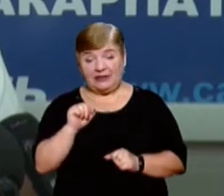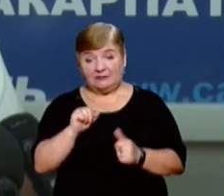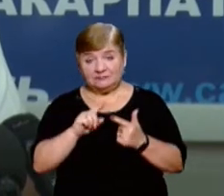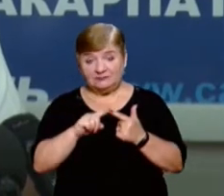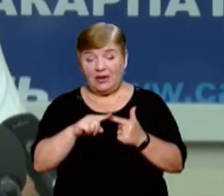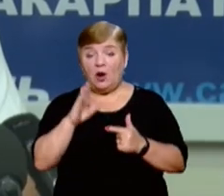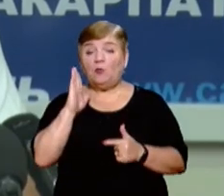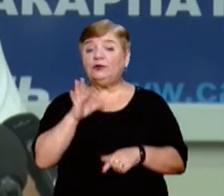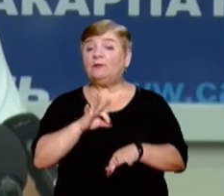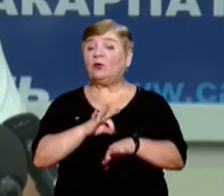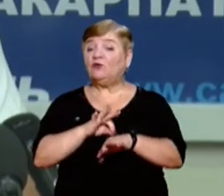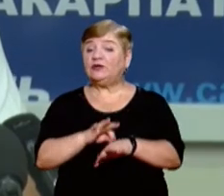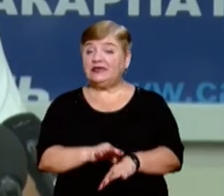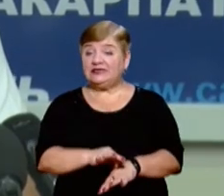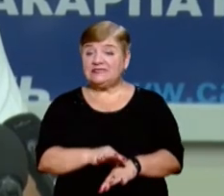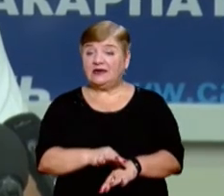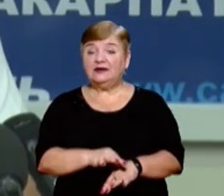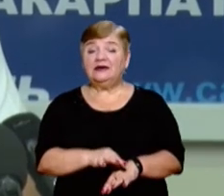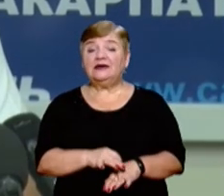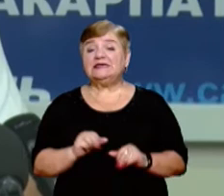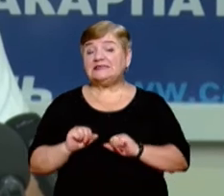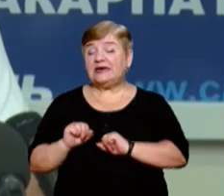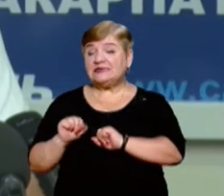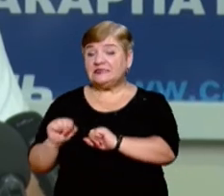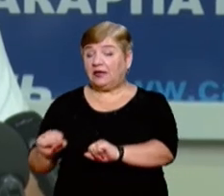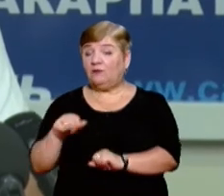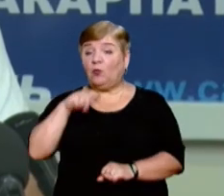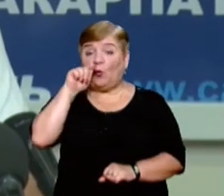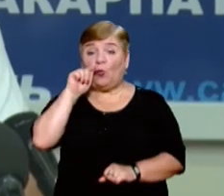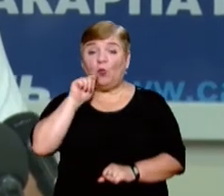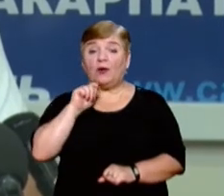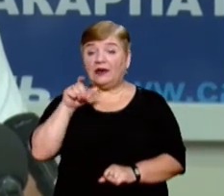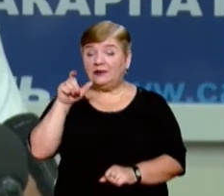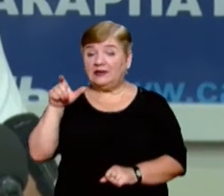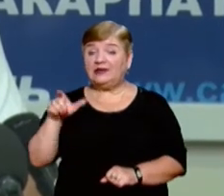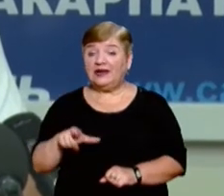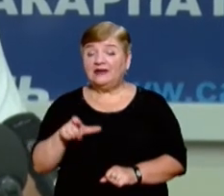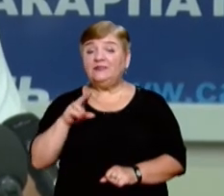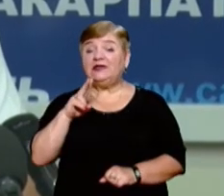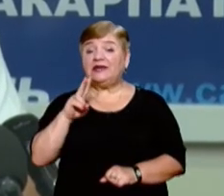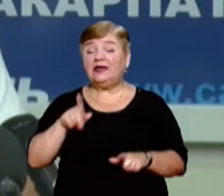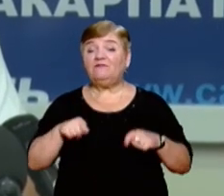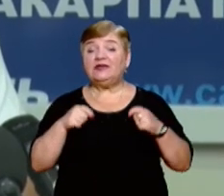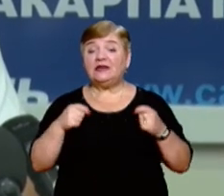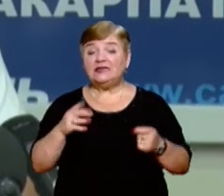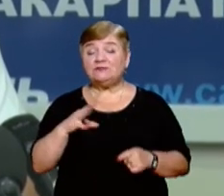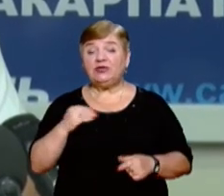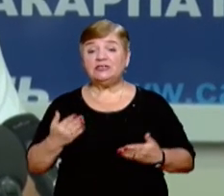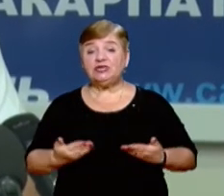буде проводитись День шанування захисників України, які віддали своє життя за